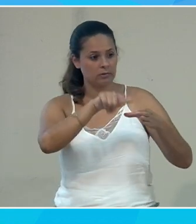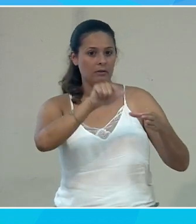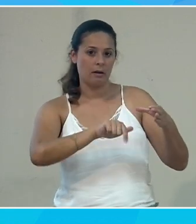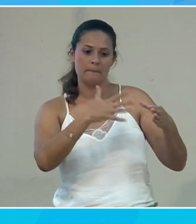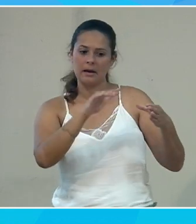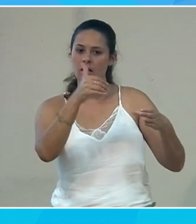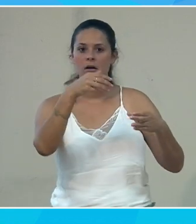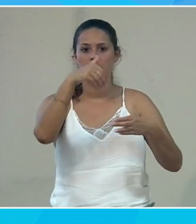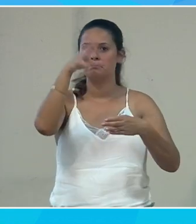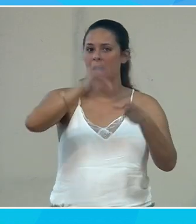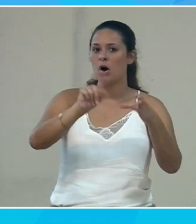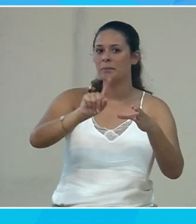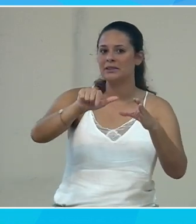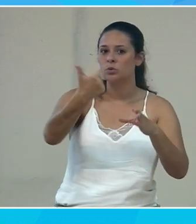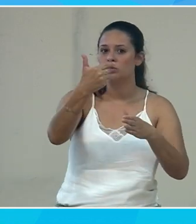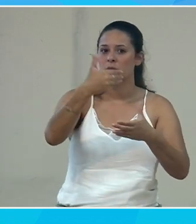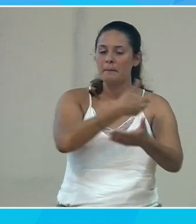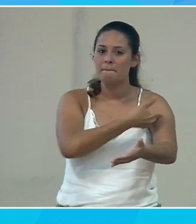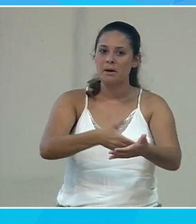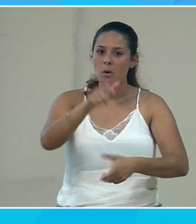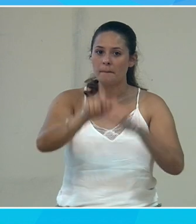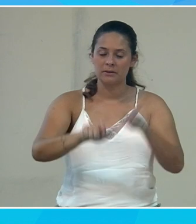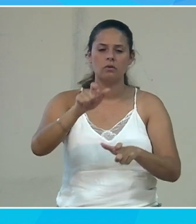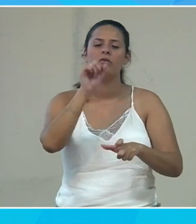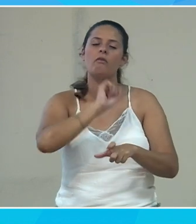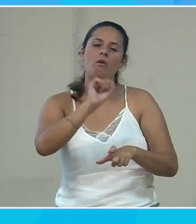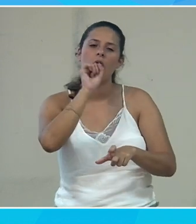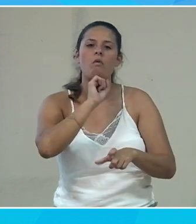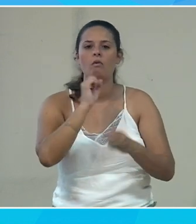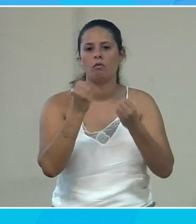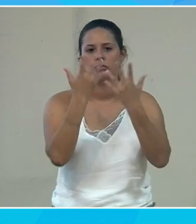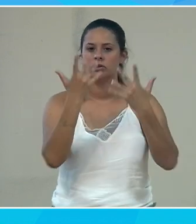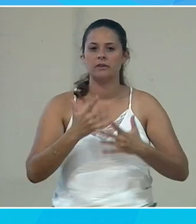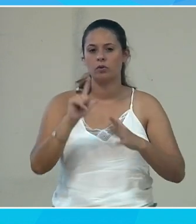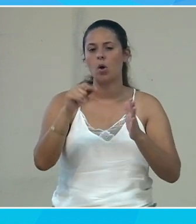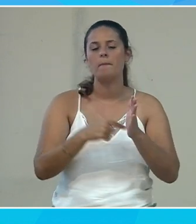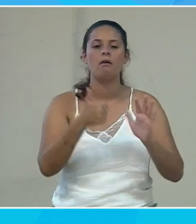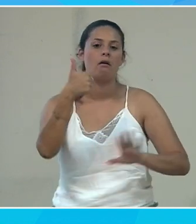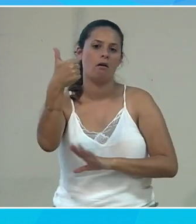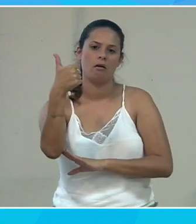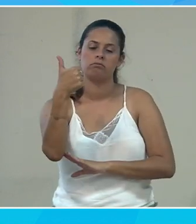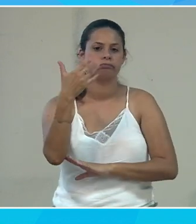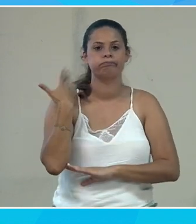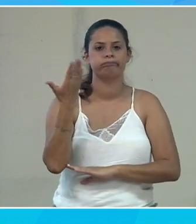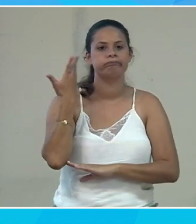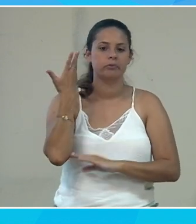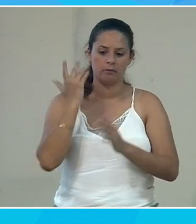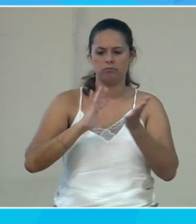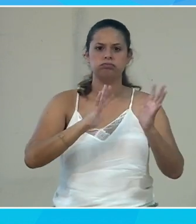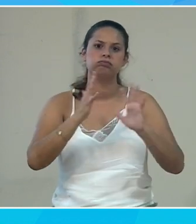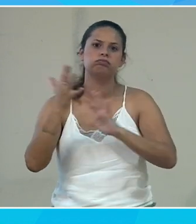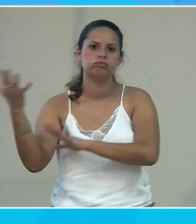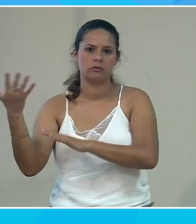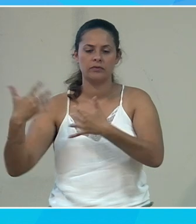millions de personnes. donc ça, c'est important. Alors, c'est des vieux chiffres, c'est des chiffres de l'INSEE de 2001 qui ont probablement dû évoluer.